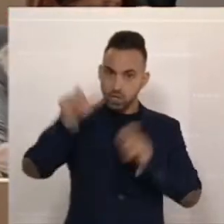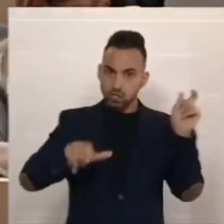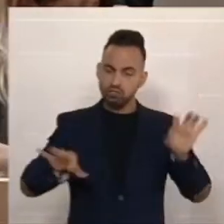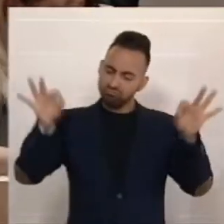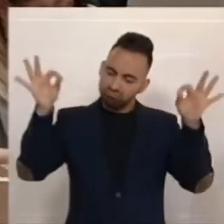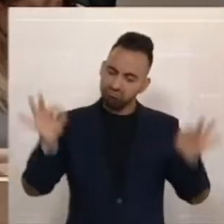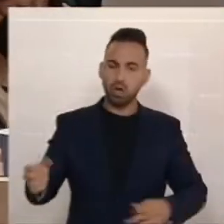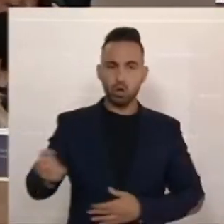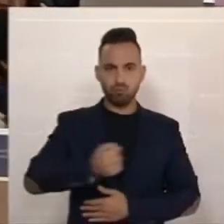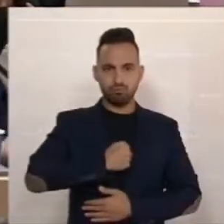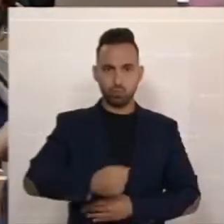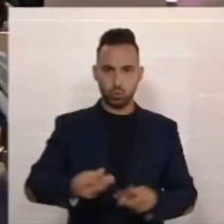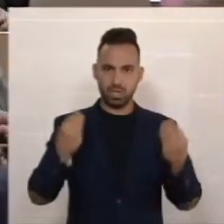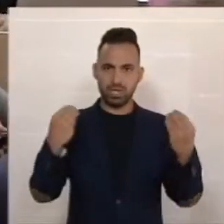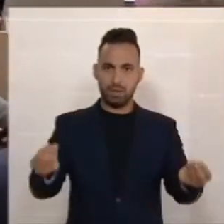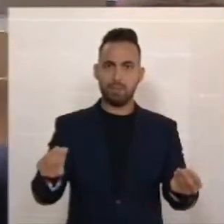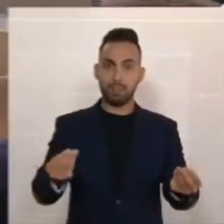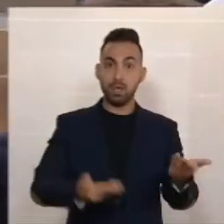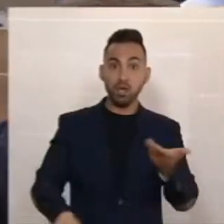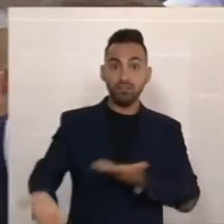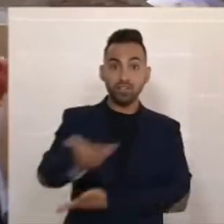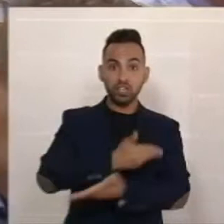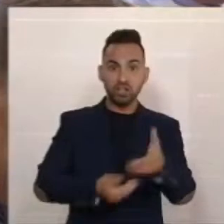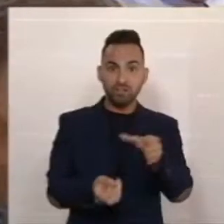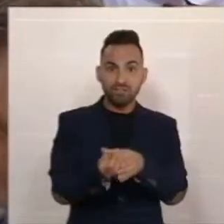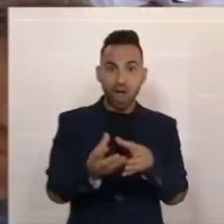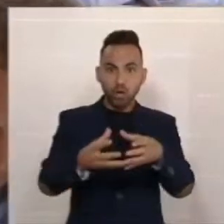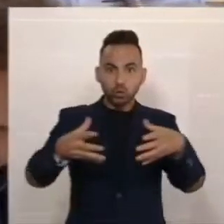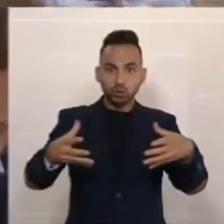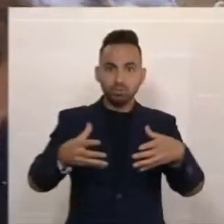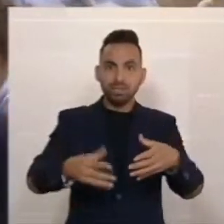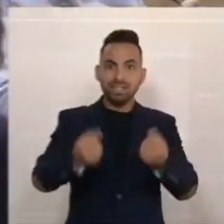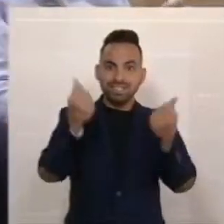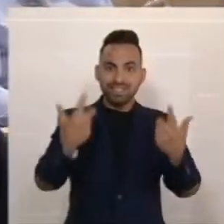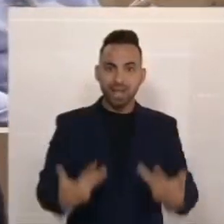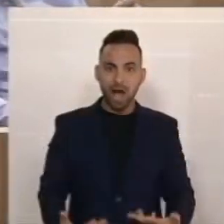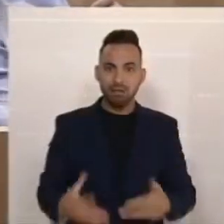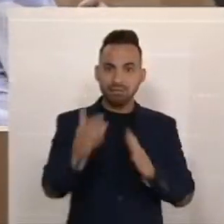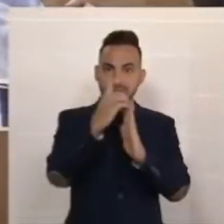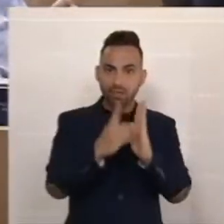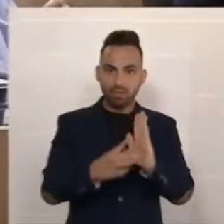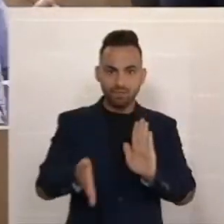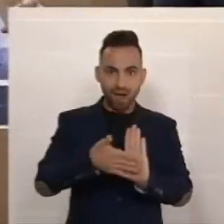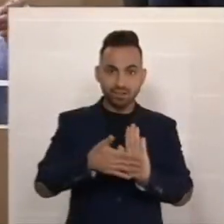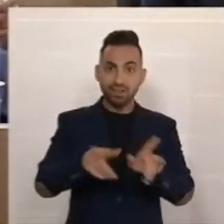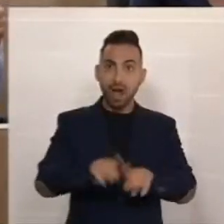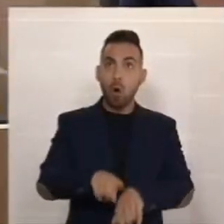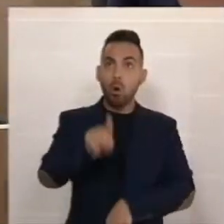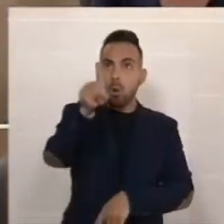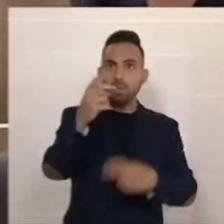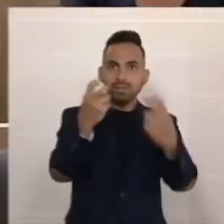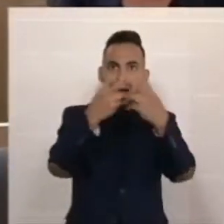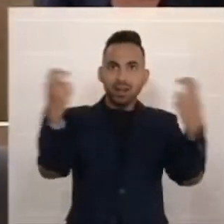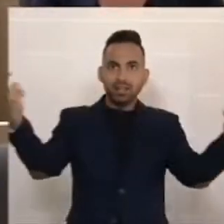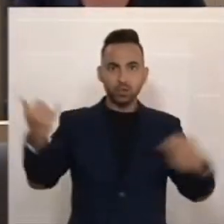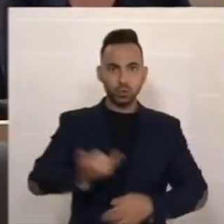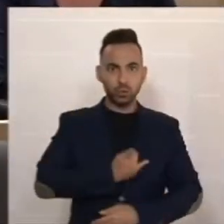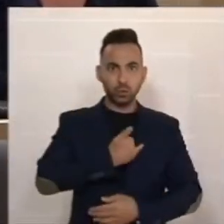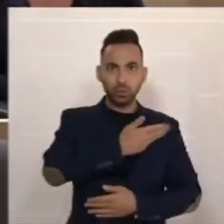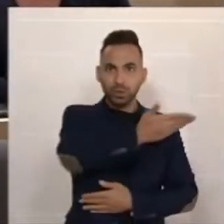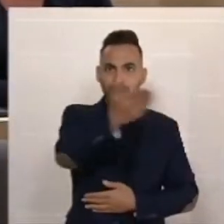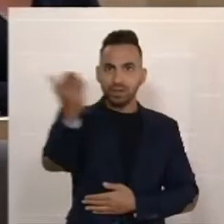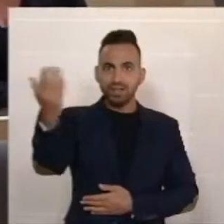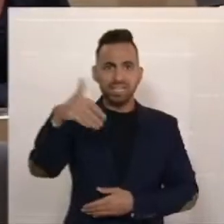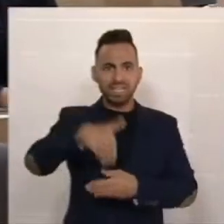Mut machen. Denn dieses Wirtschaftswachstum, die Zahlen, Daten, Fakten, die ich Ihnen jetzt genannt habe und auch den Jungen hier oben auf der Galerie, die sind